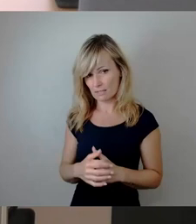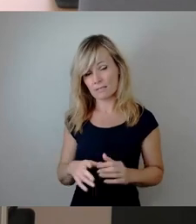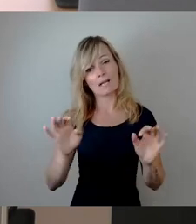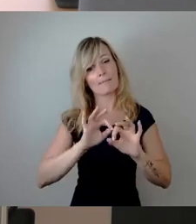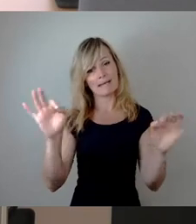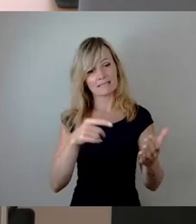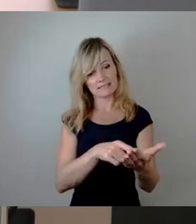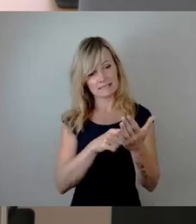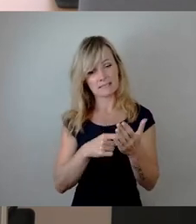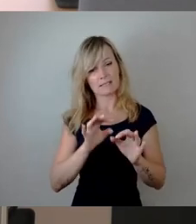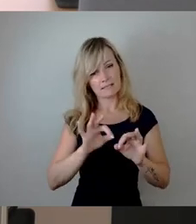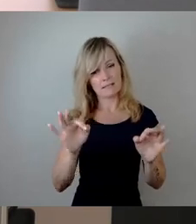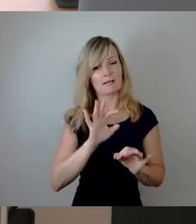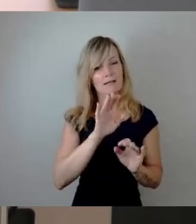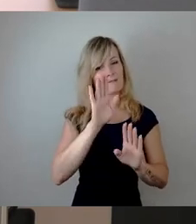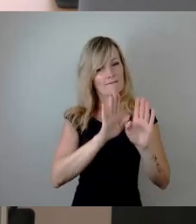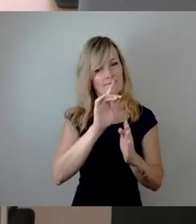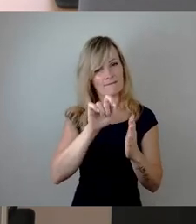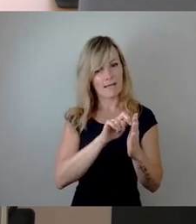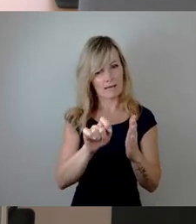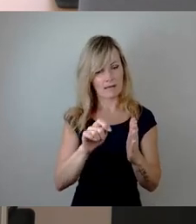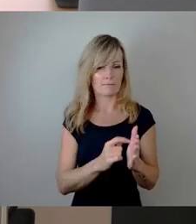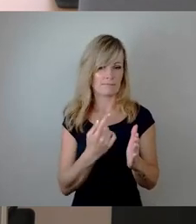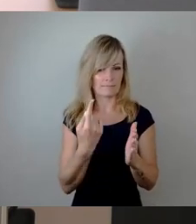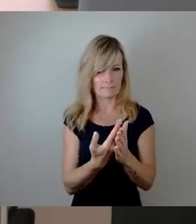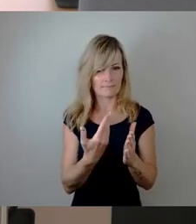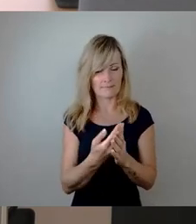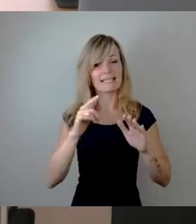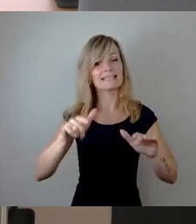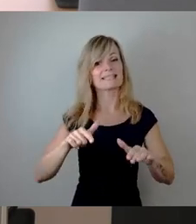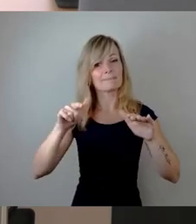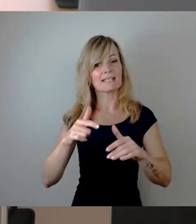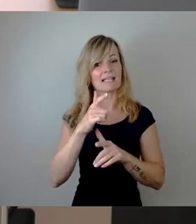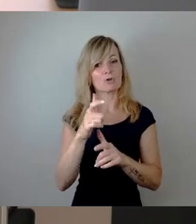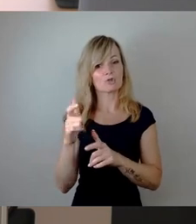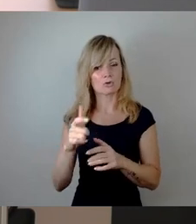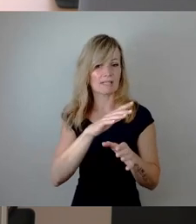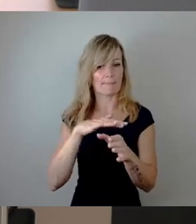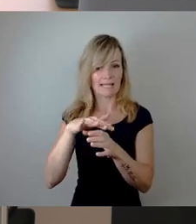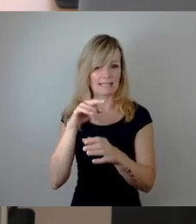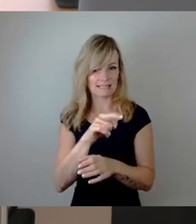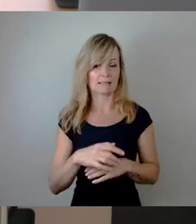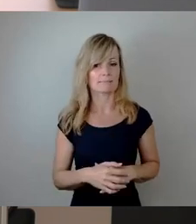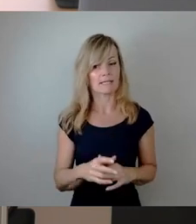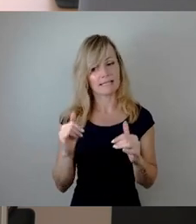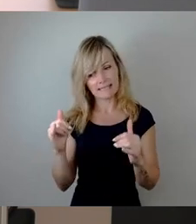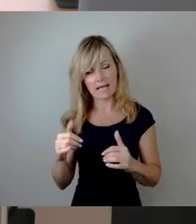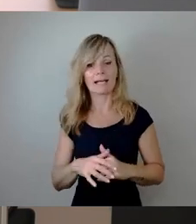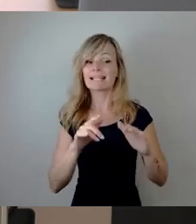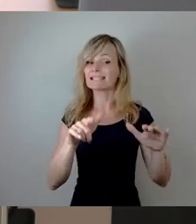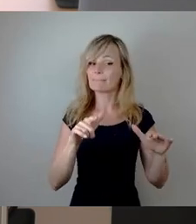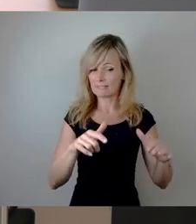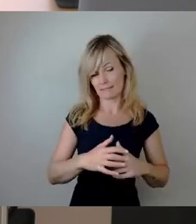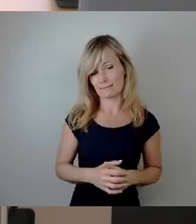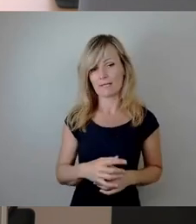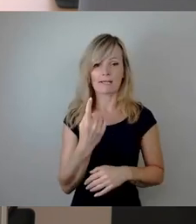Das ist die Variante 17 Ausschussplätze. Aber wir sind uns, ja, 17, wir sind uns